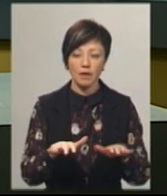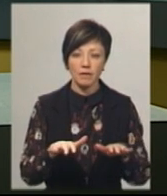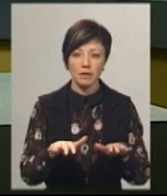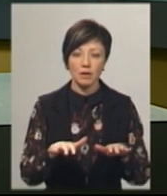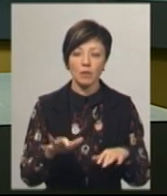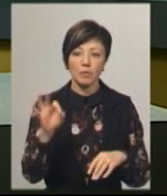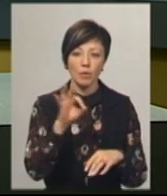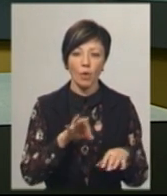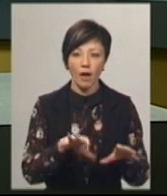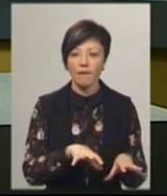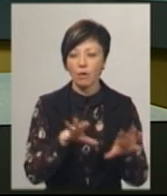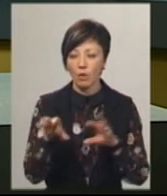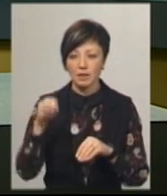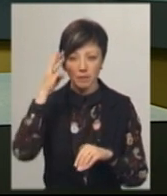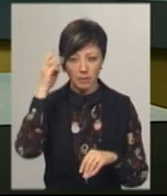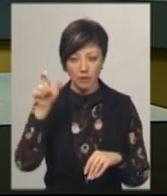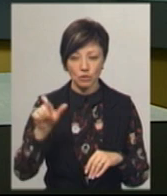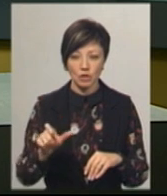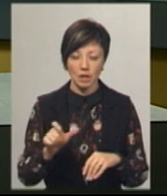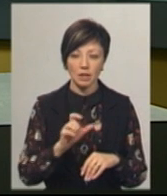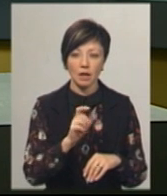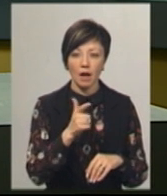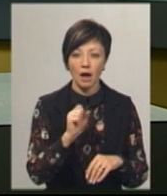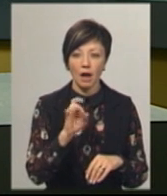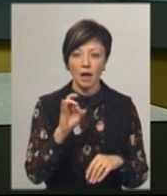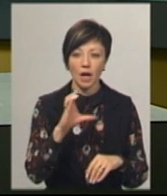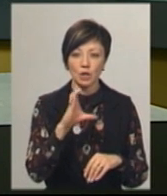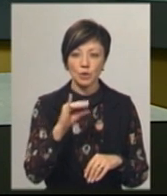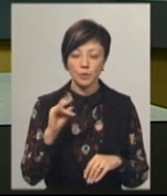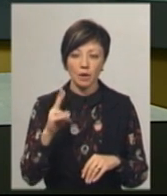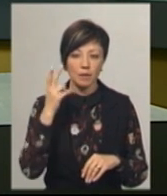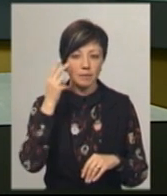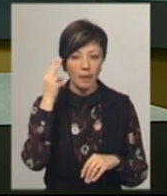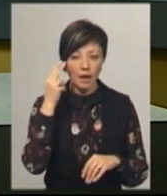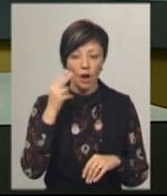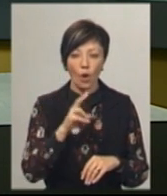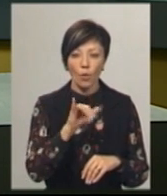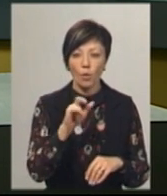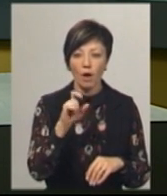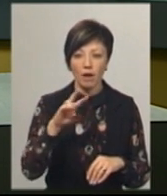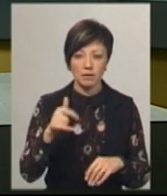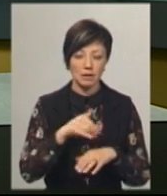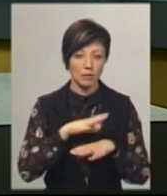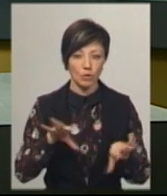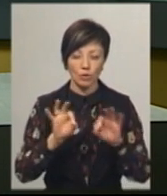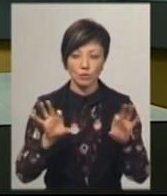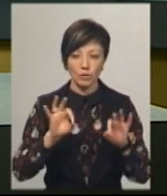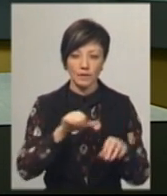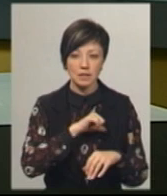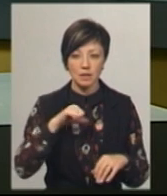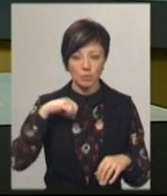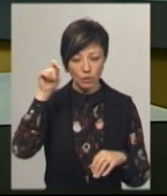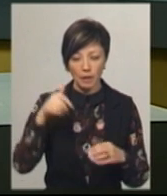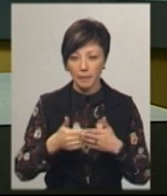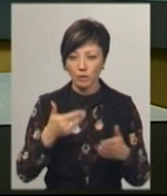Пристайка щодо евакуації хмельничанина Святослава Гарасюка з Уханя не було. Про це Суспільному розповів сам чоловік. Нагадаю,